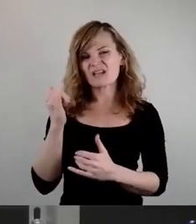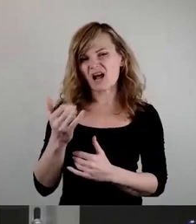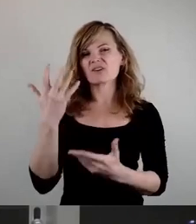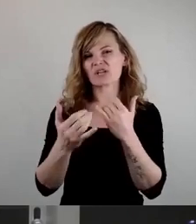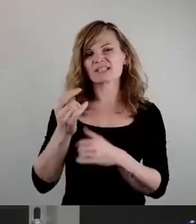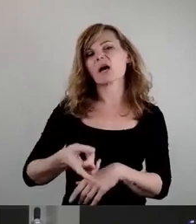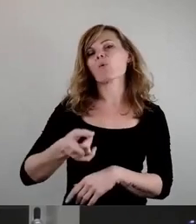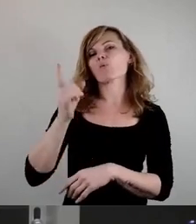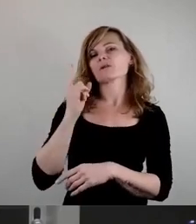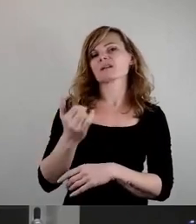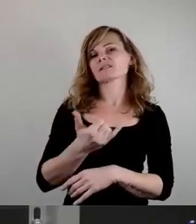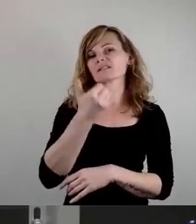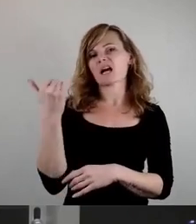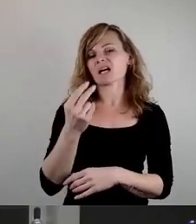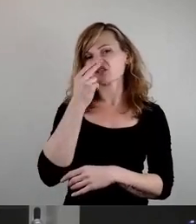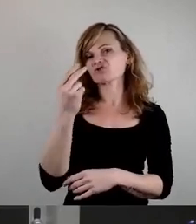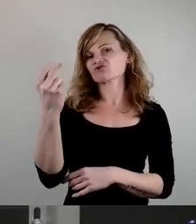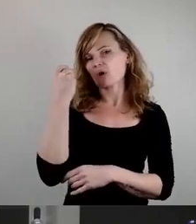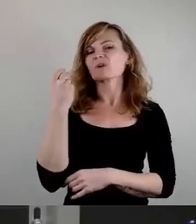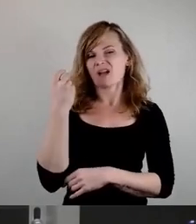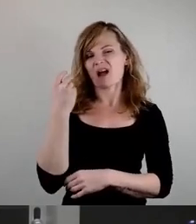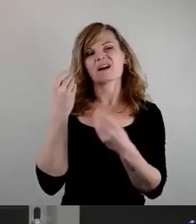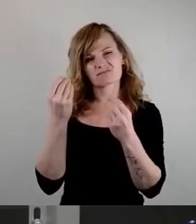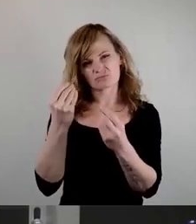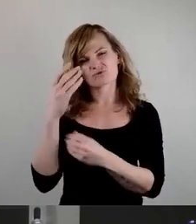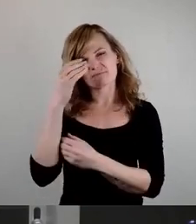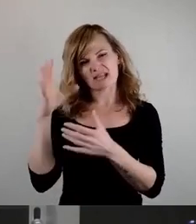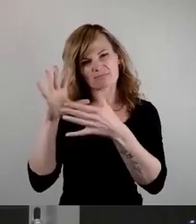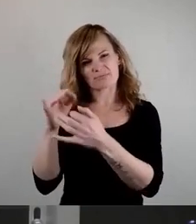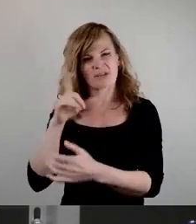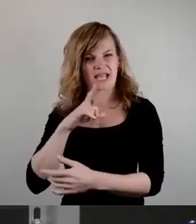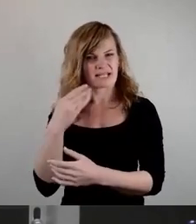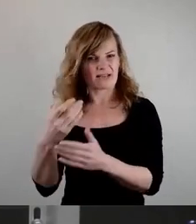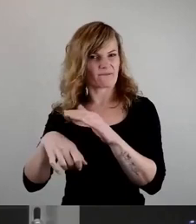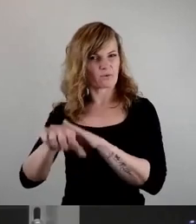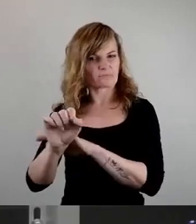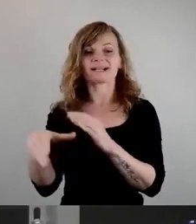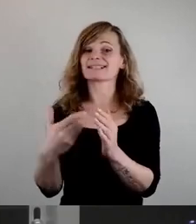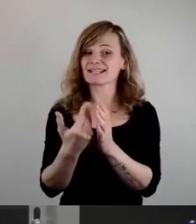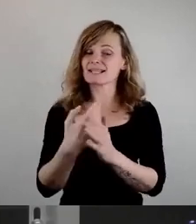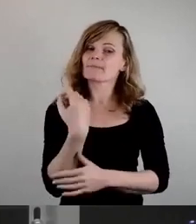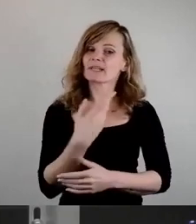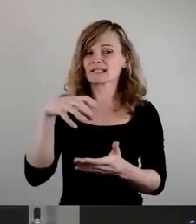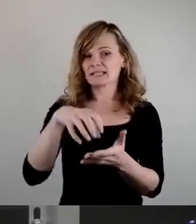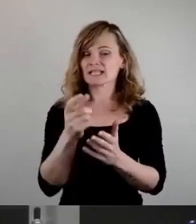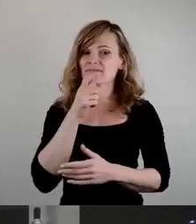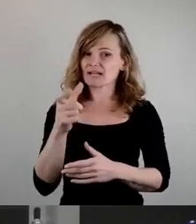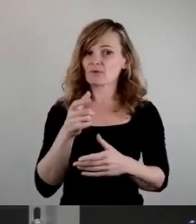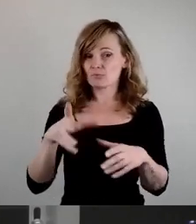Jahren zurückguckt, wahrscheinlich schon. Und deswegen haben wir in Dresden eine Verantwortung dafür, dass es dort